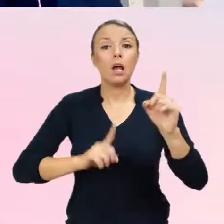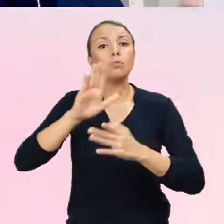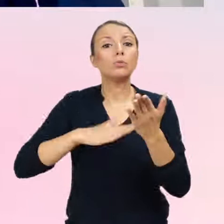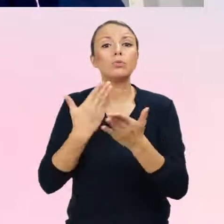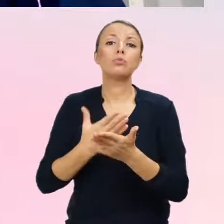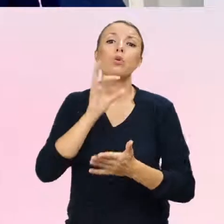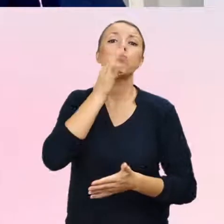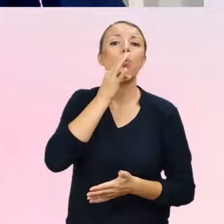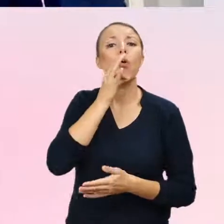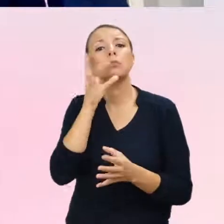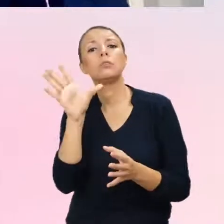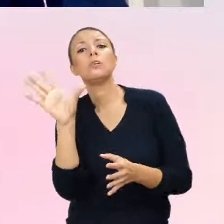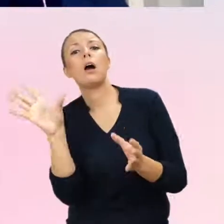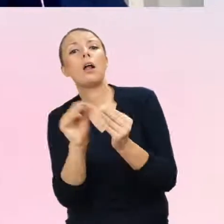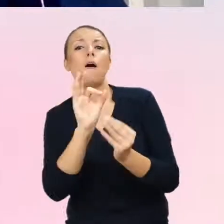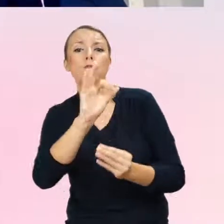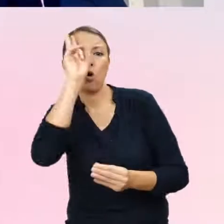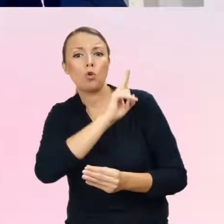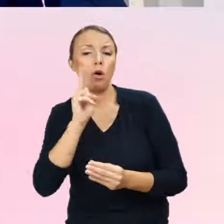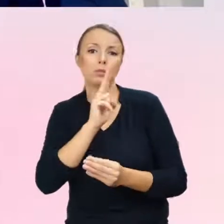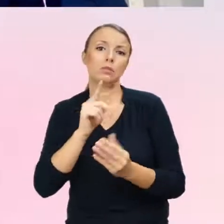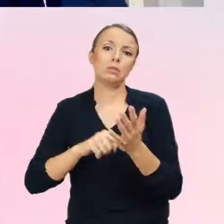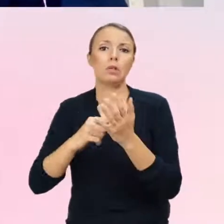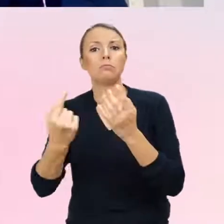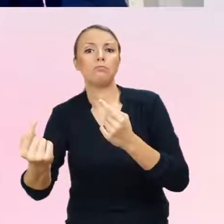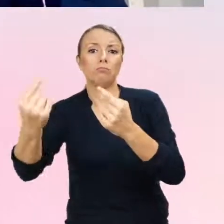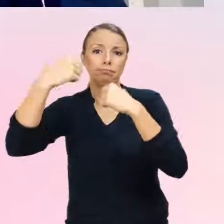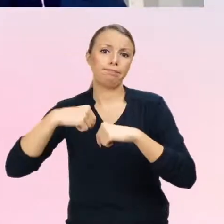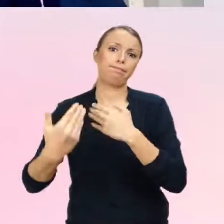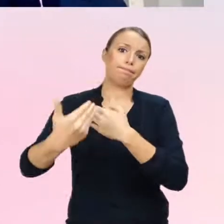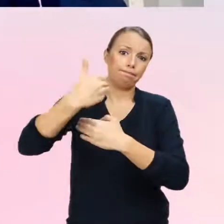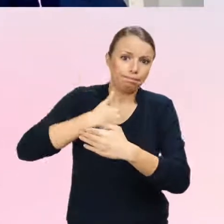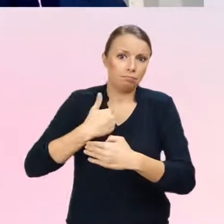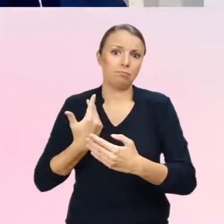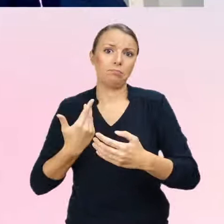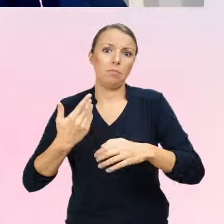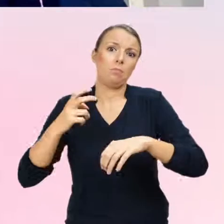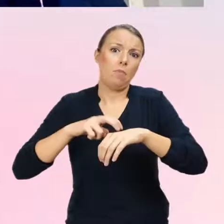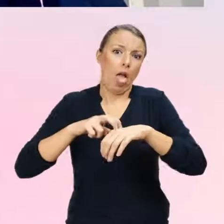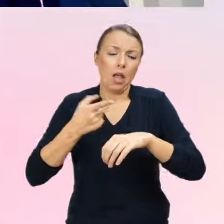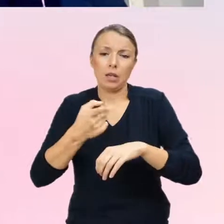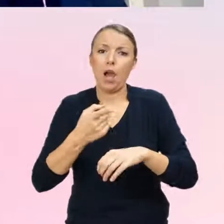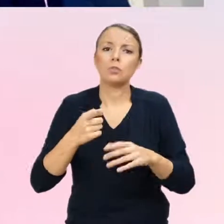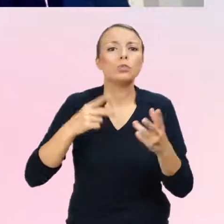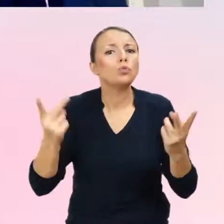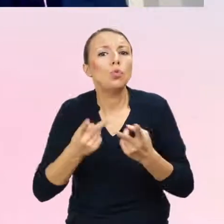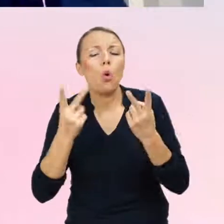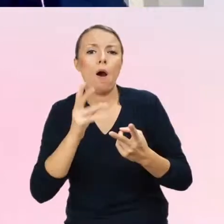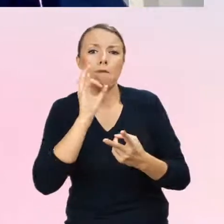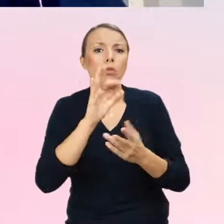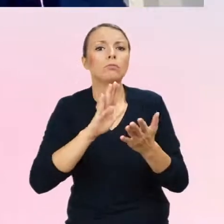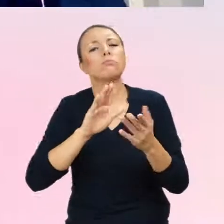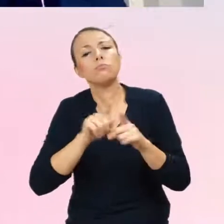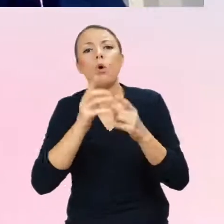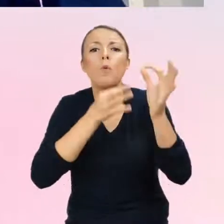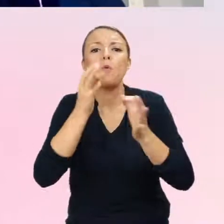doszukiwanie się życiorysowo, zresztą to jest jeden z elementów diagnozy, takie przedstawienie swojego życiorysu i tego